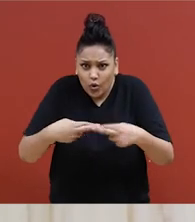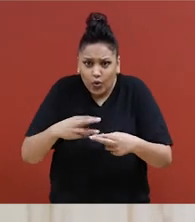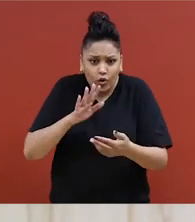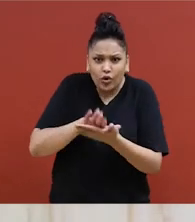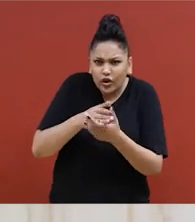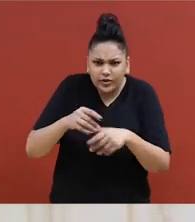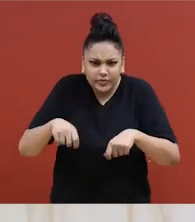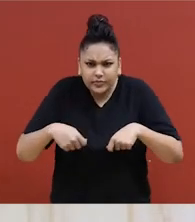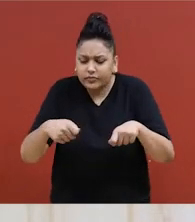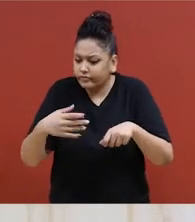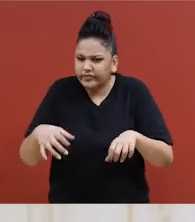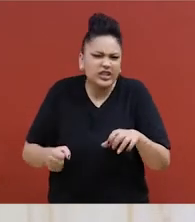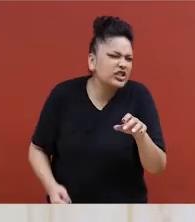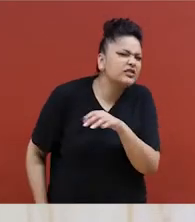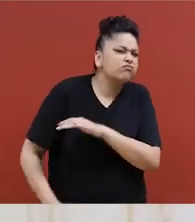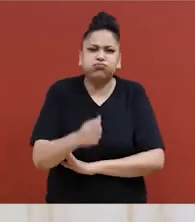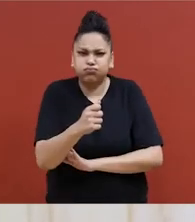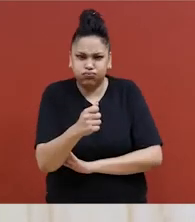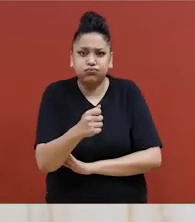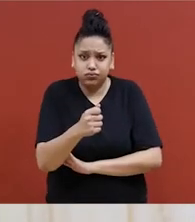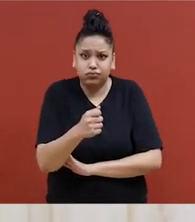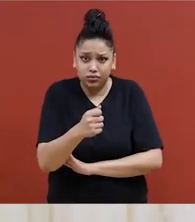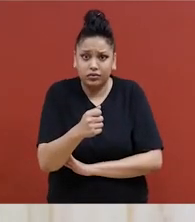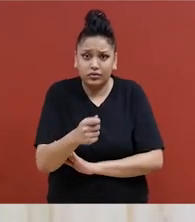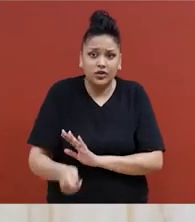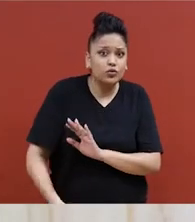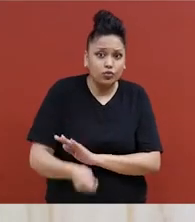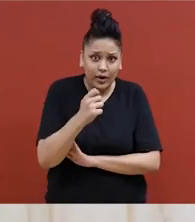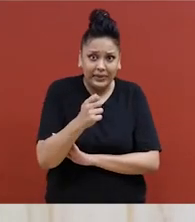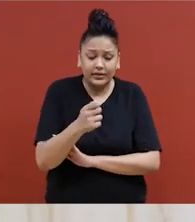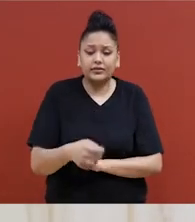et frapper fort entre les jambes de l'agresseur.